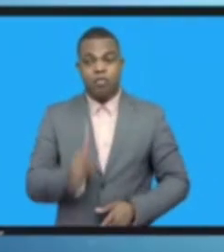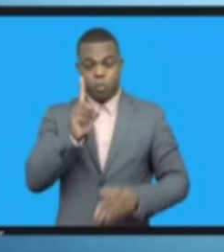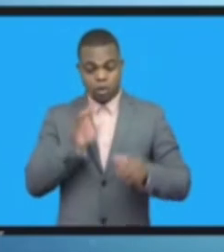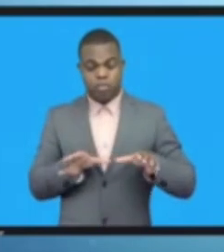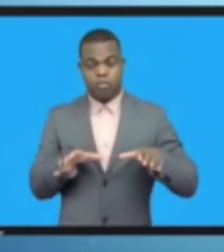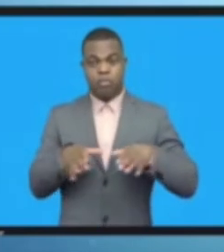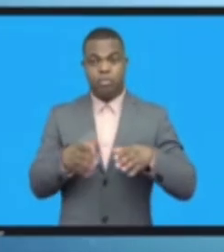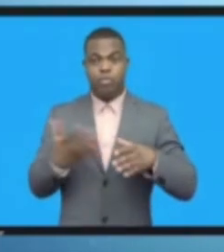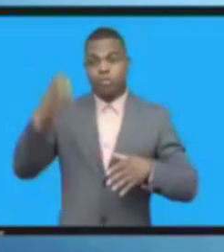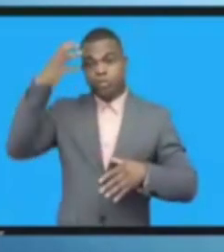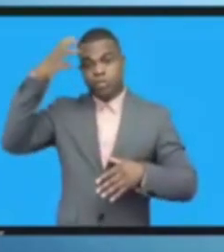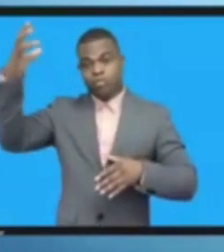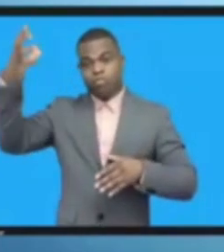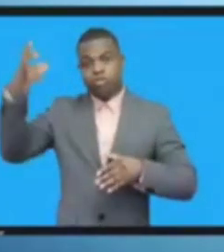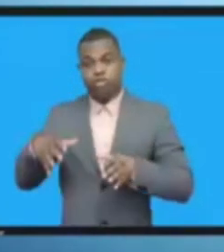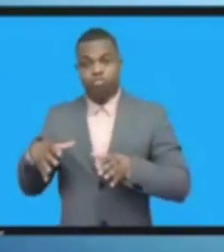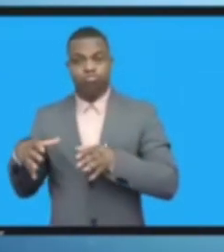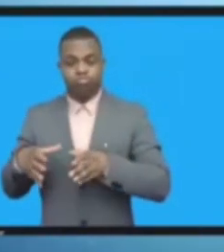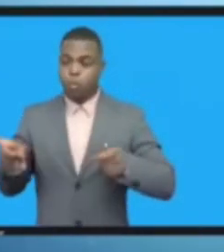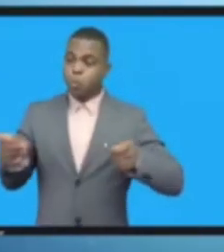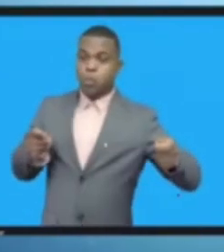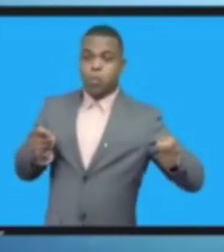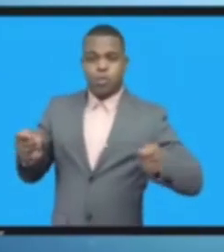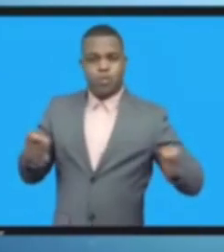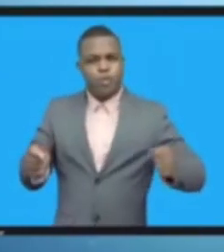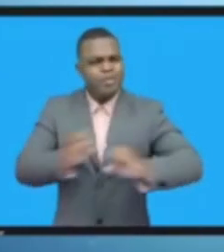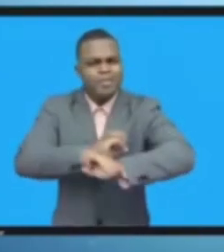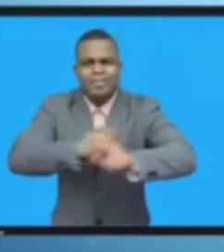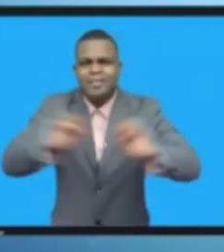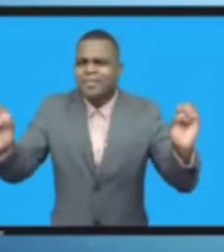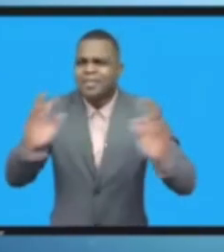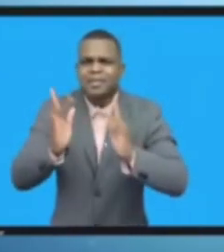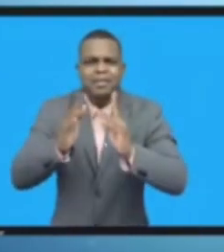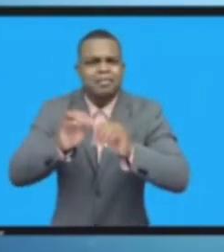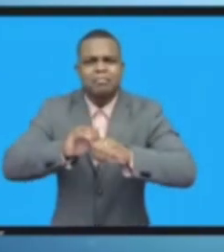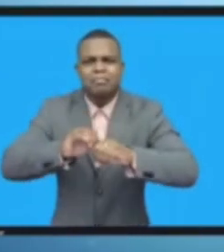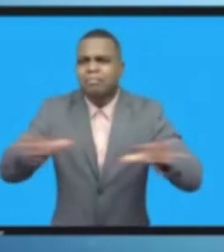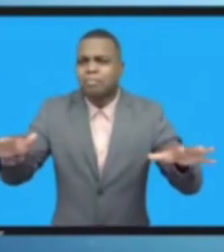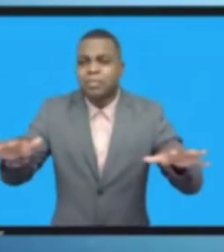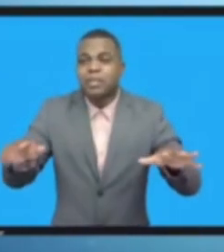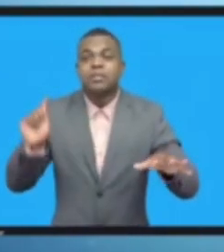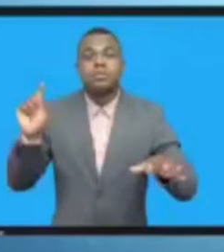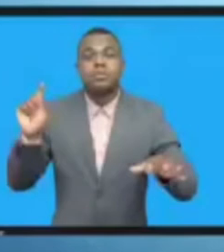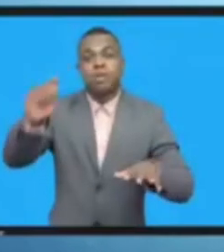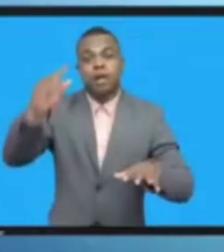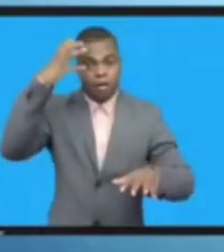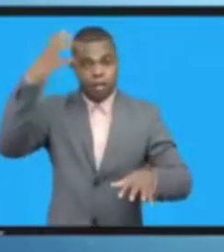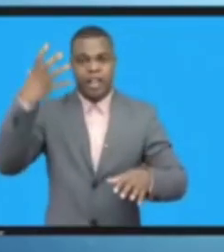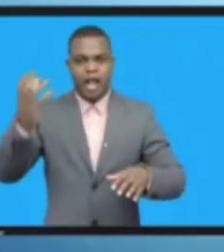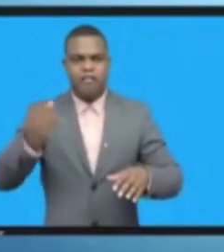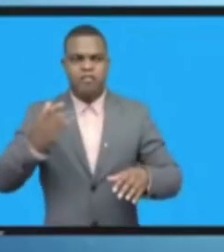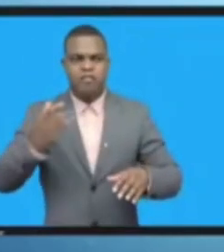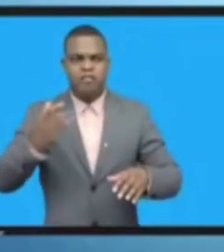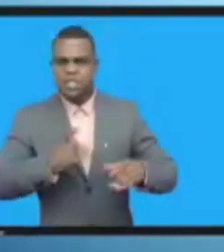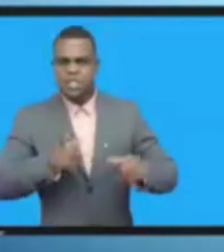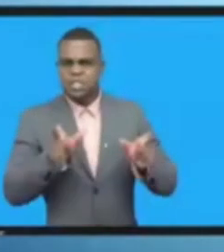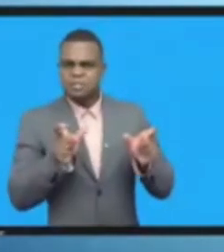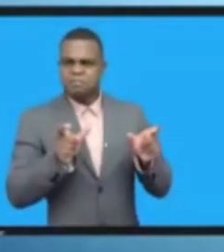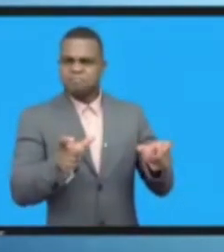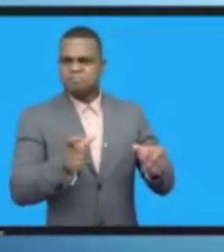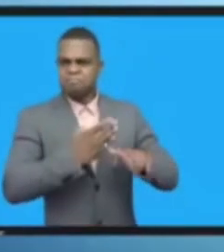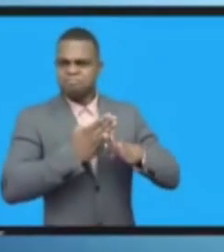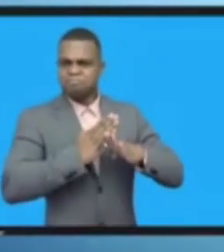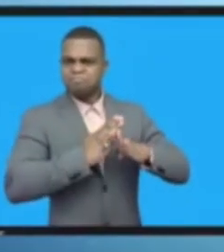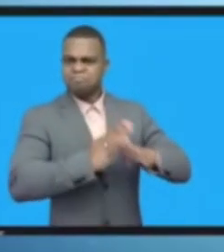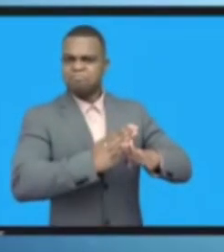عملها على المستوى الفني لقد رأينا محاولات من قبل الحكومات لتقويد نموذج أصحاب